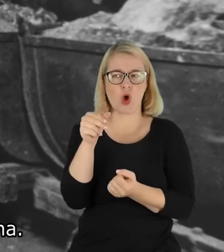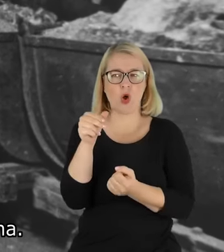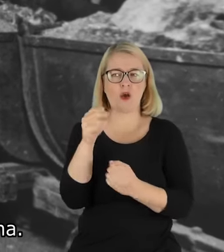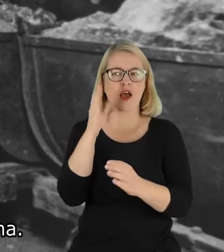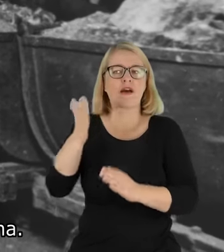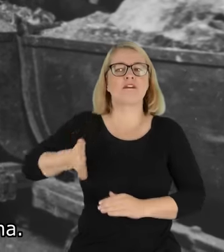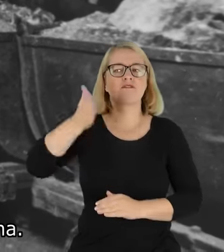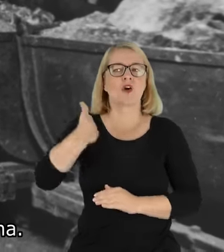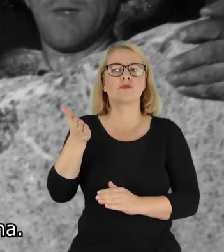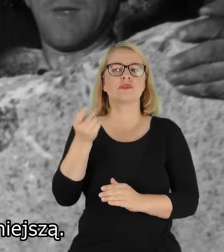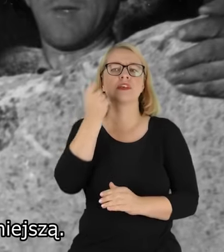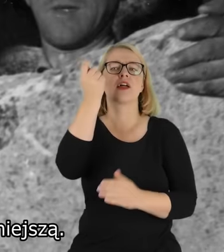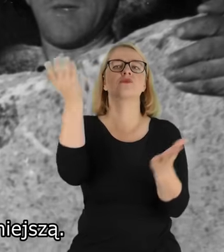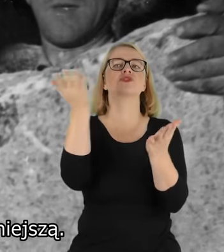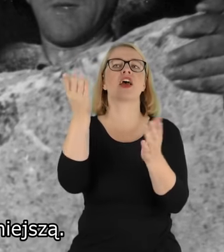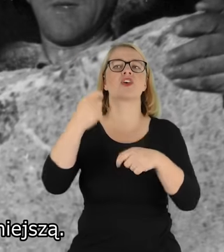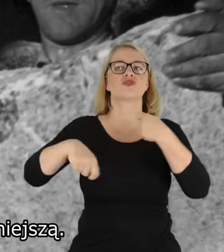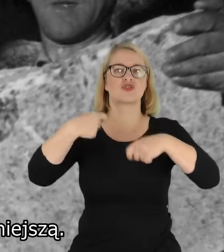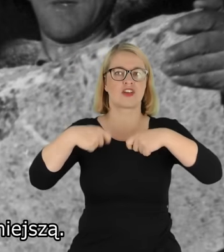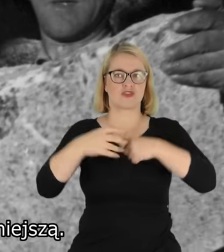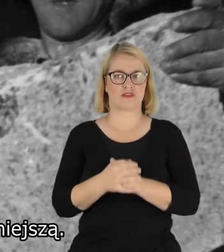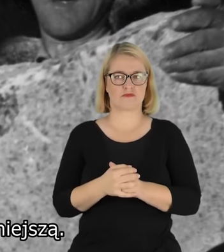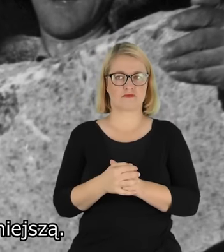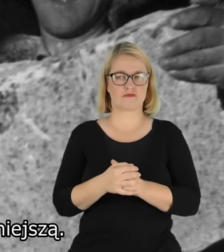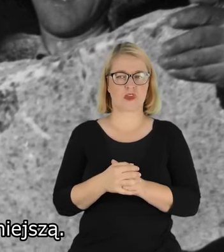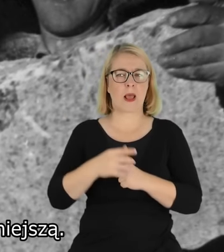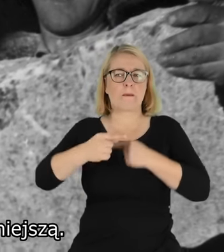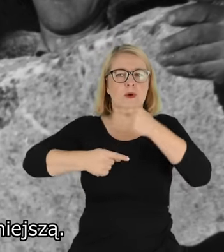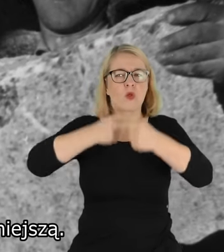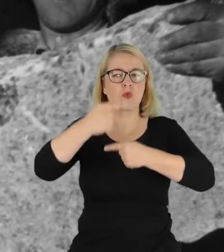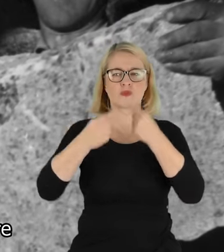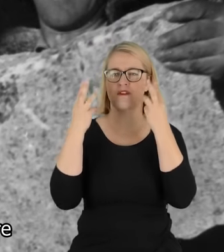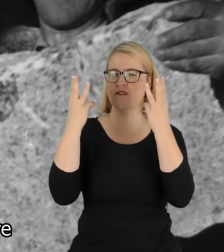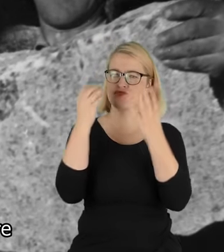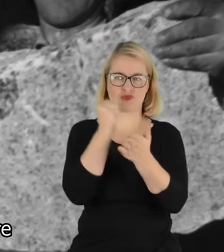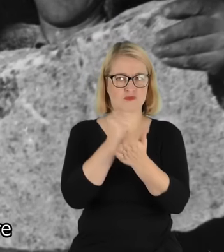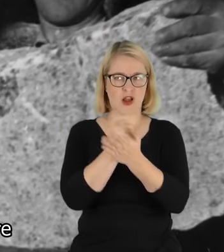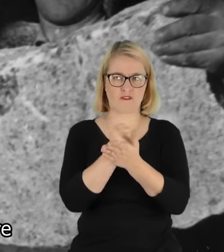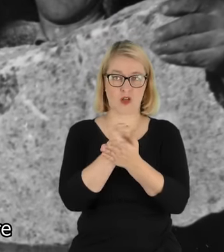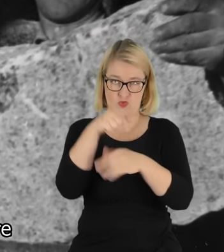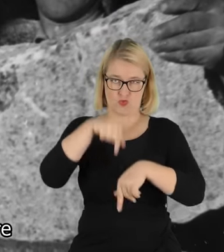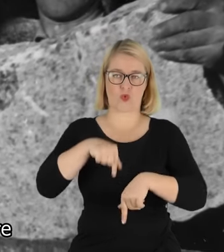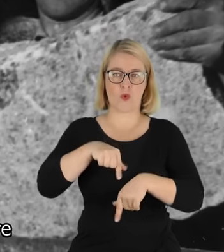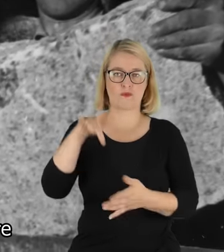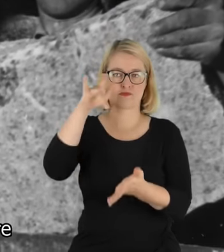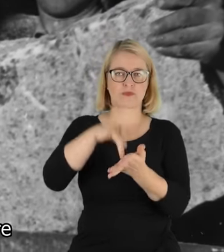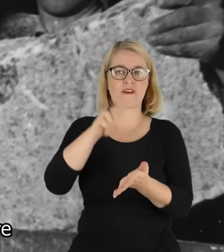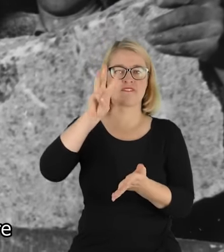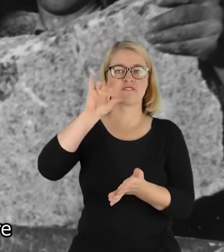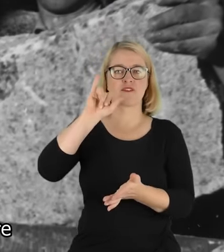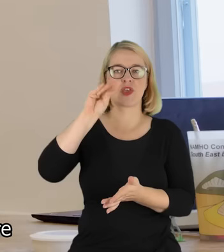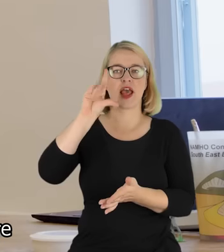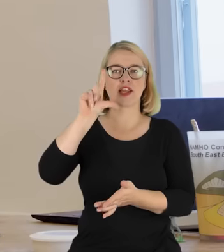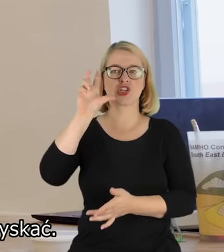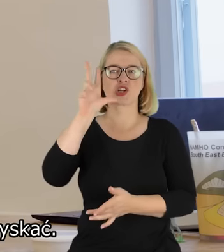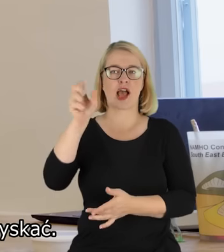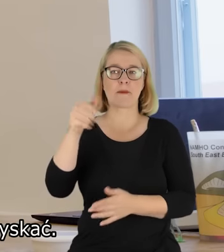solą jadą już do Szczecin. Produkcja była rzeczą w sumie najważniejszą i tu w Jeliczce, gdzie to zapotrzebowanie na